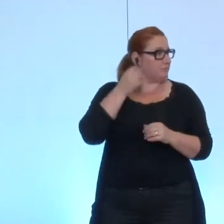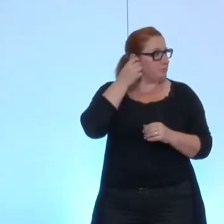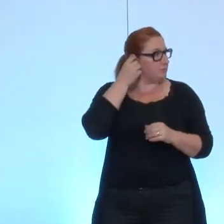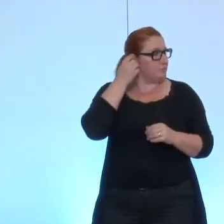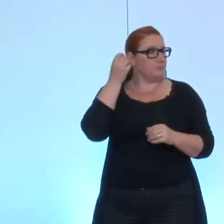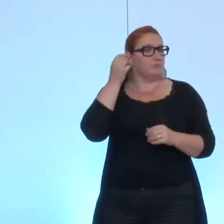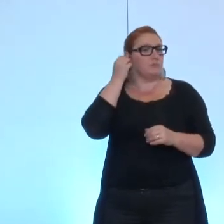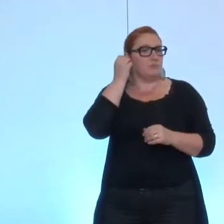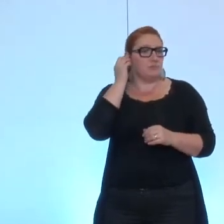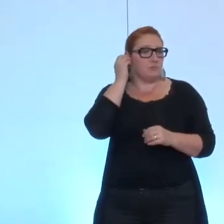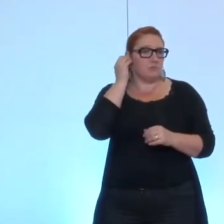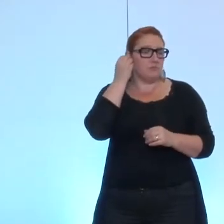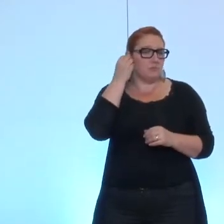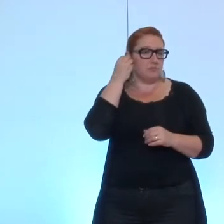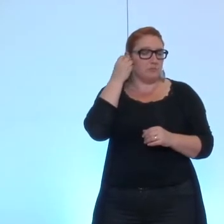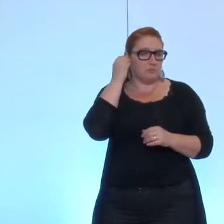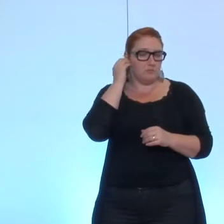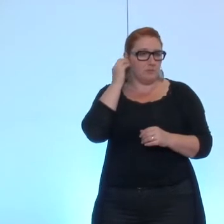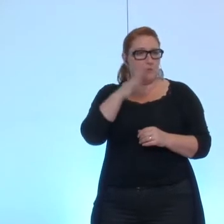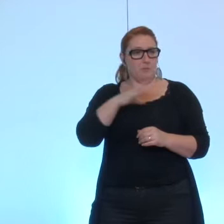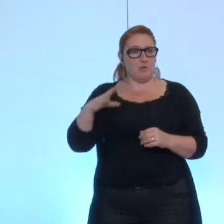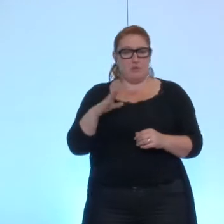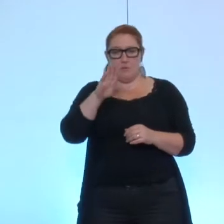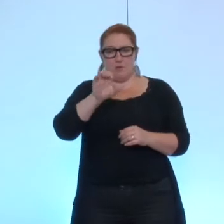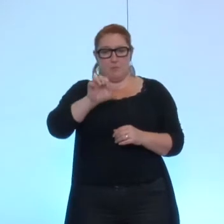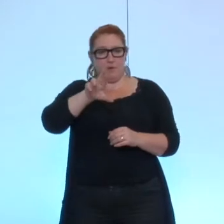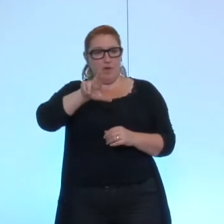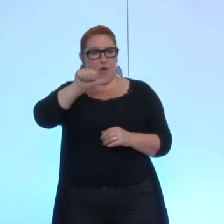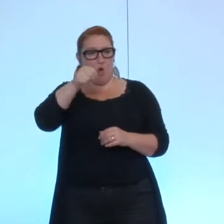Madame Béranger. Merci, M. le maire.